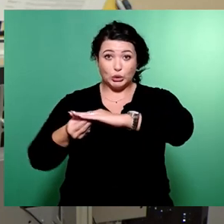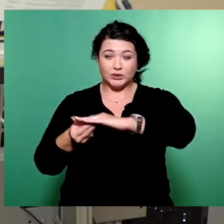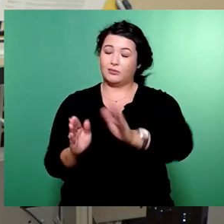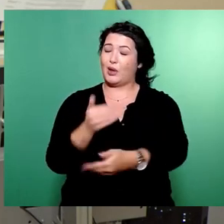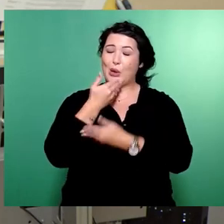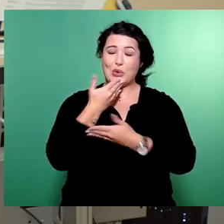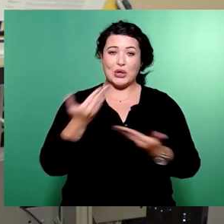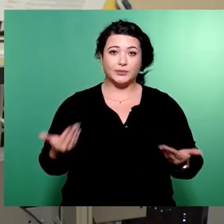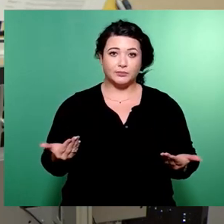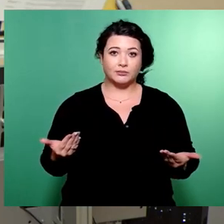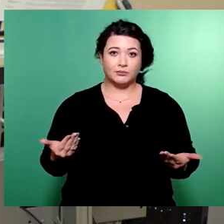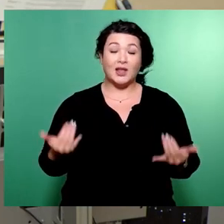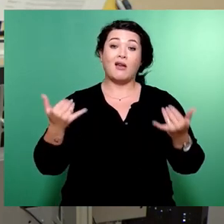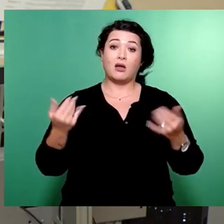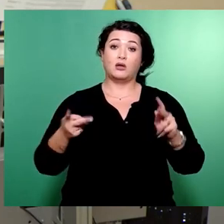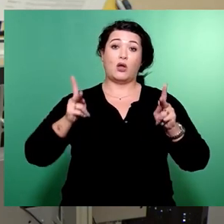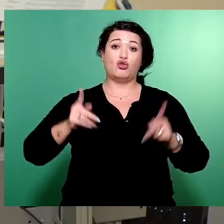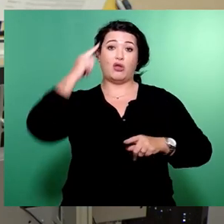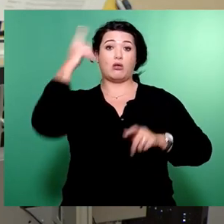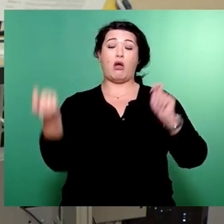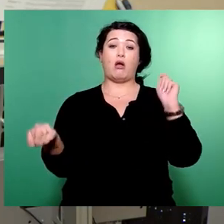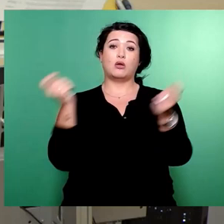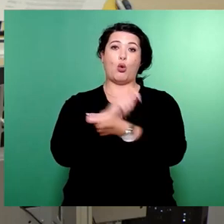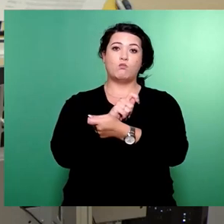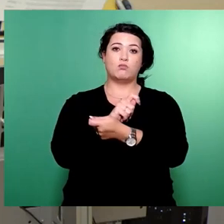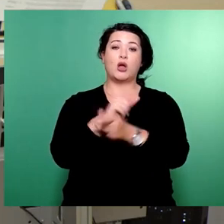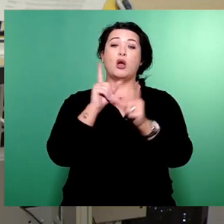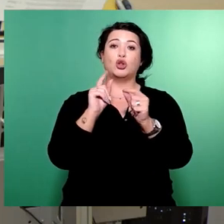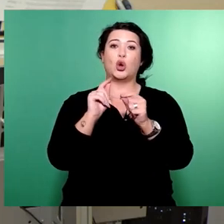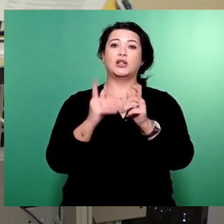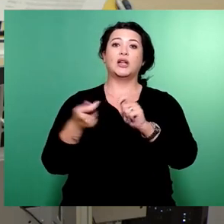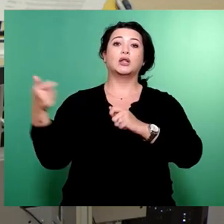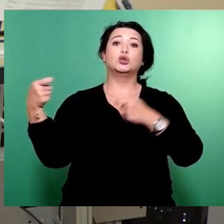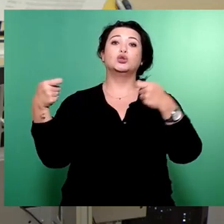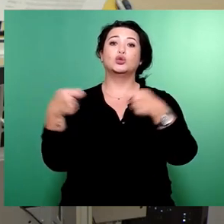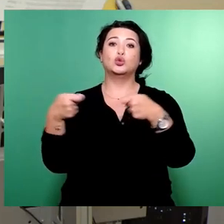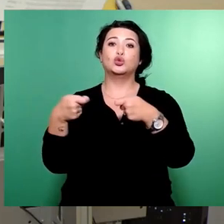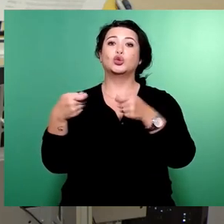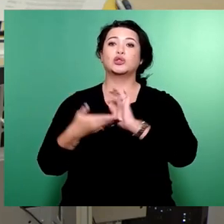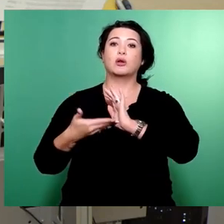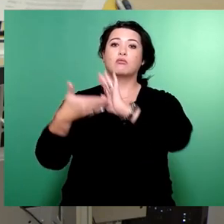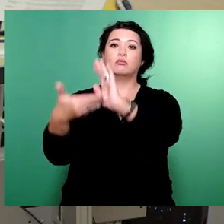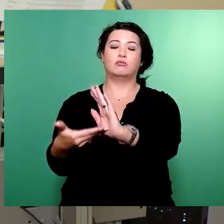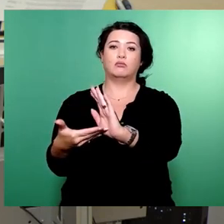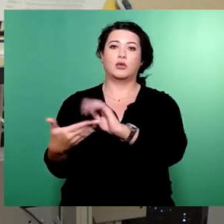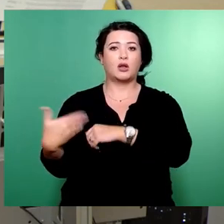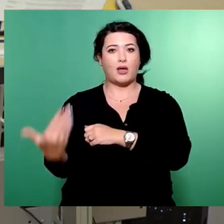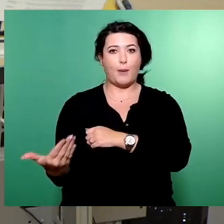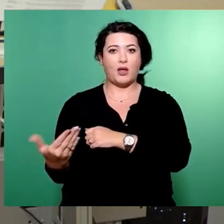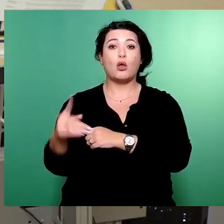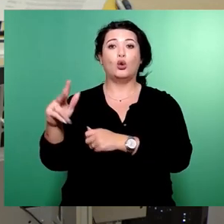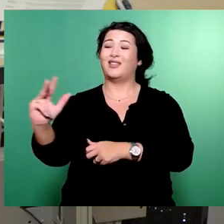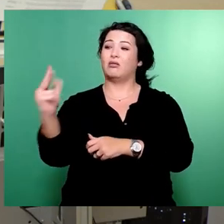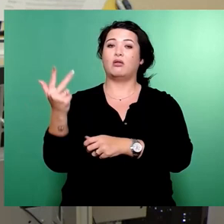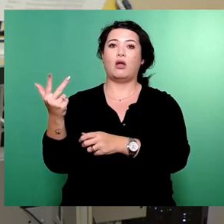wird der Stadtrat jetzt ändern, städtische Zuschüsse bereitstellen und damit eine dritte Finanzierungssäule